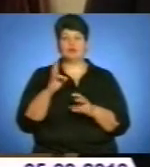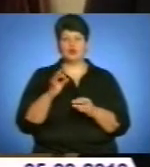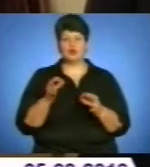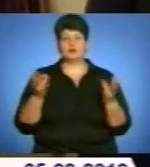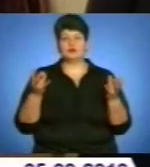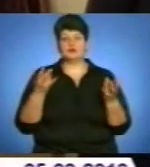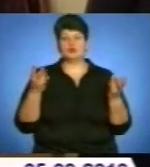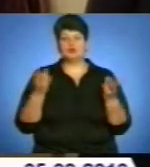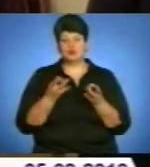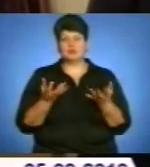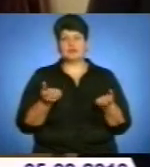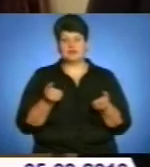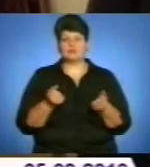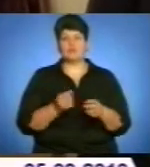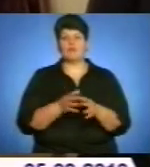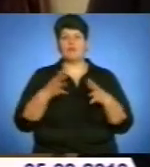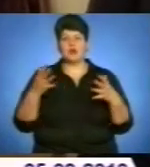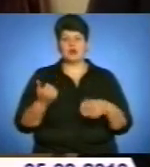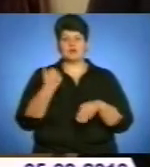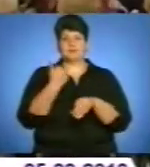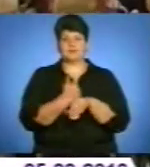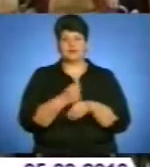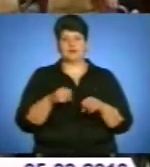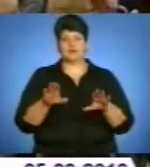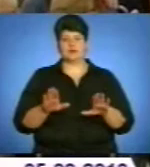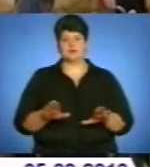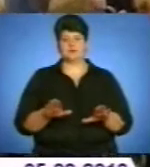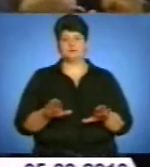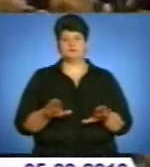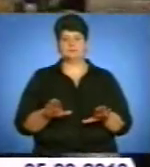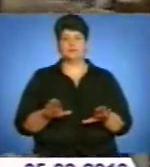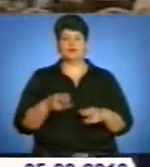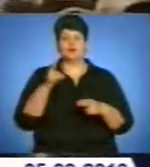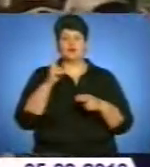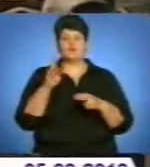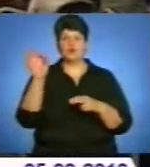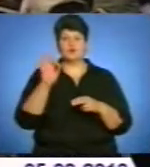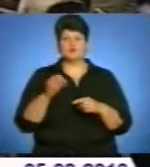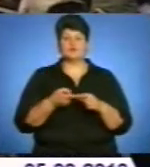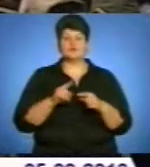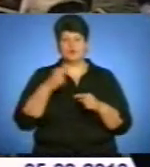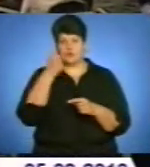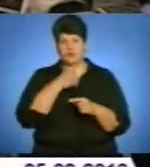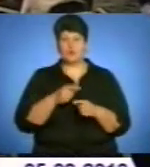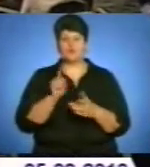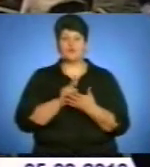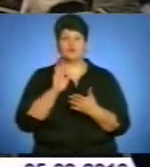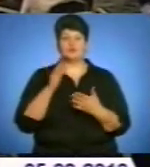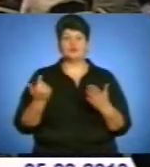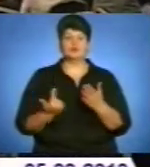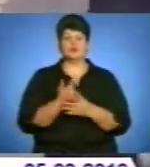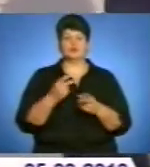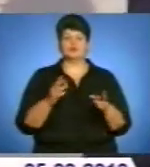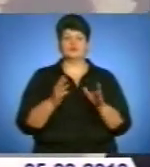принять такие более стратегические решения. Весни цього року у Російському Нижнього Новгороді має відбутися черговий